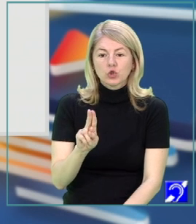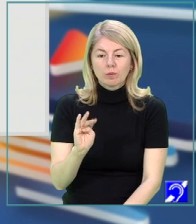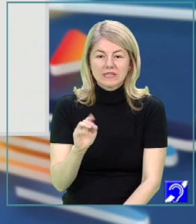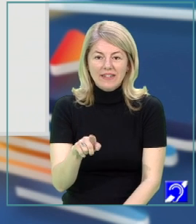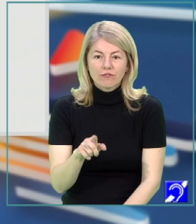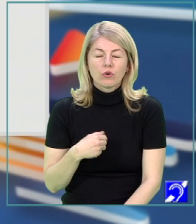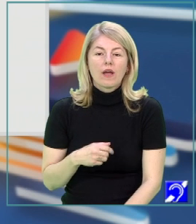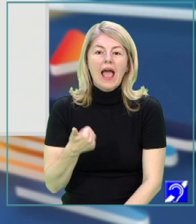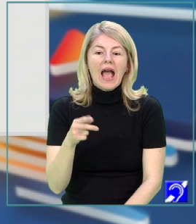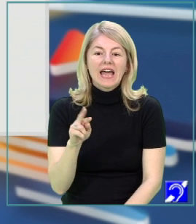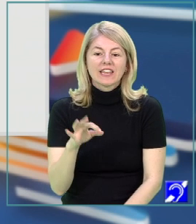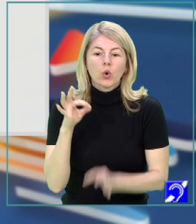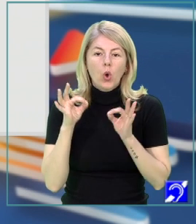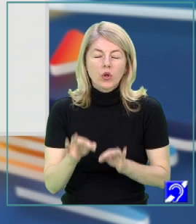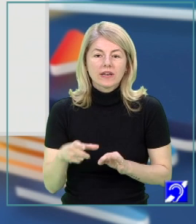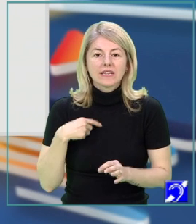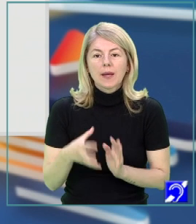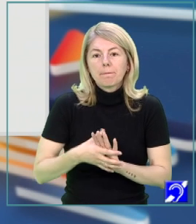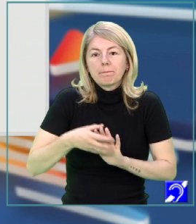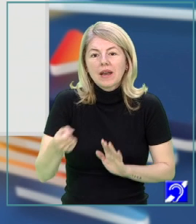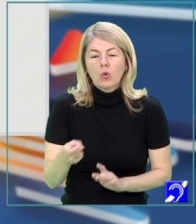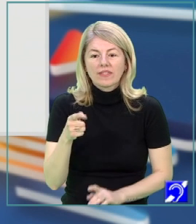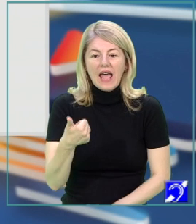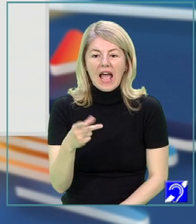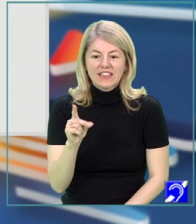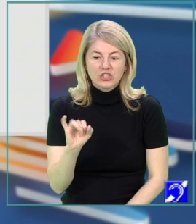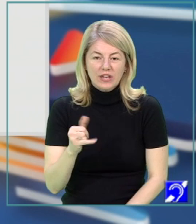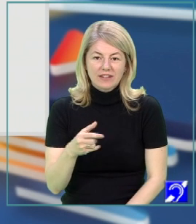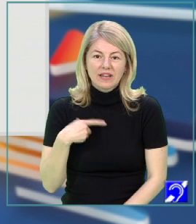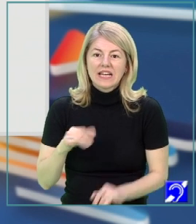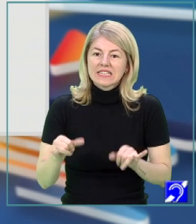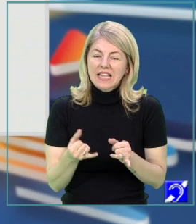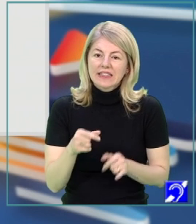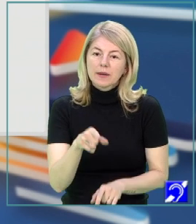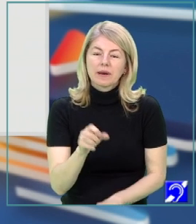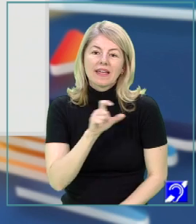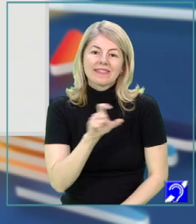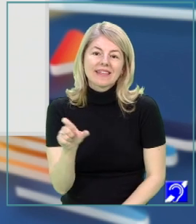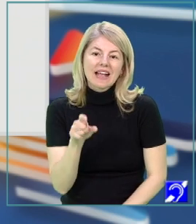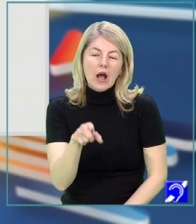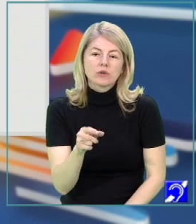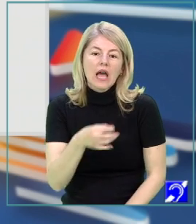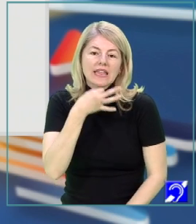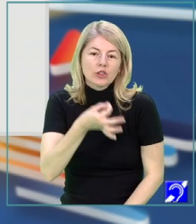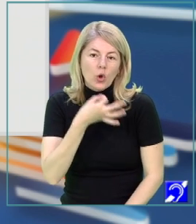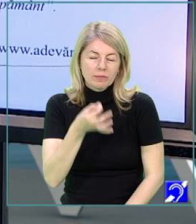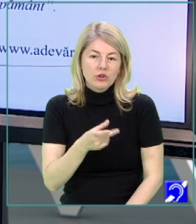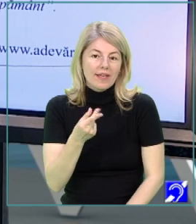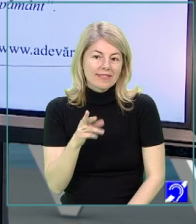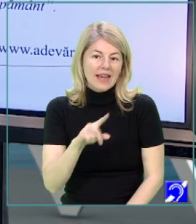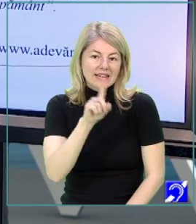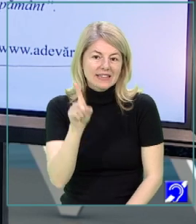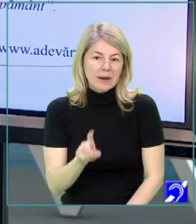articolul hotărât al substantivului I a fost preluat de adjectiv. Deci se întâmplă acest lucru din cauza topicii. Însă întrebarea